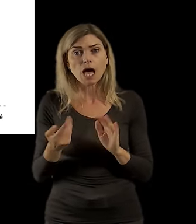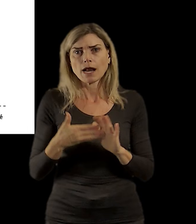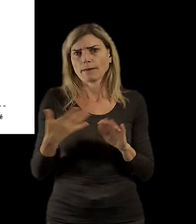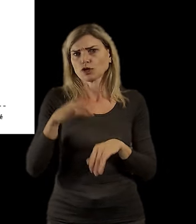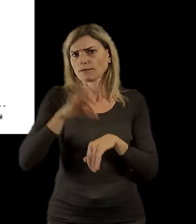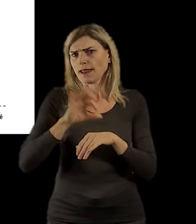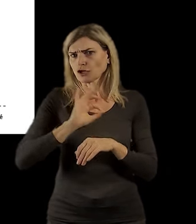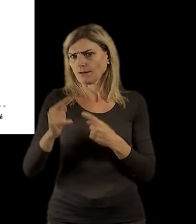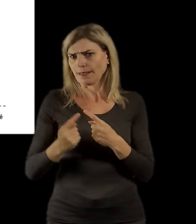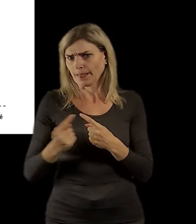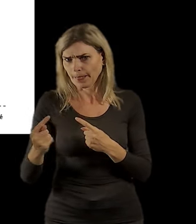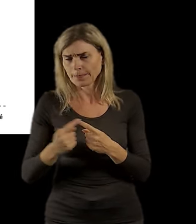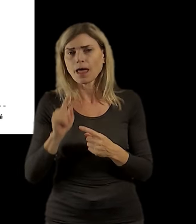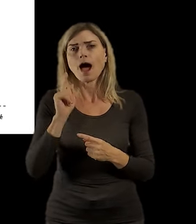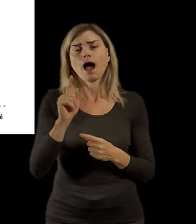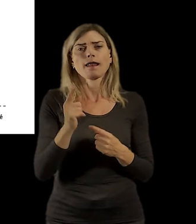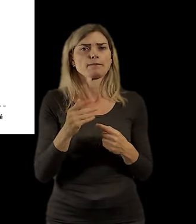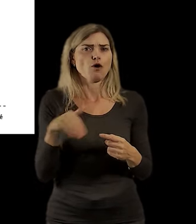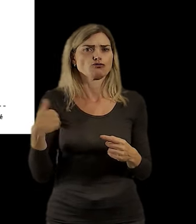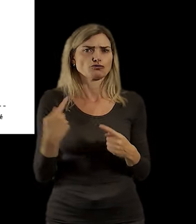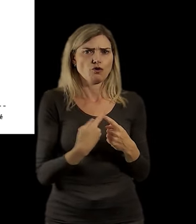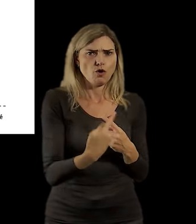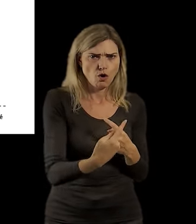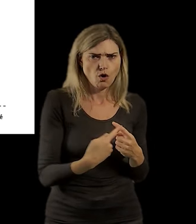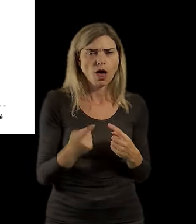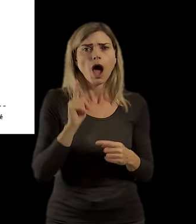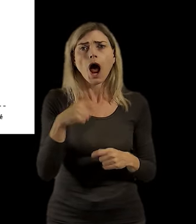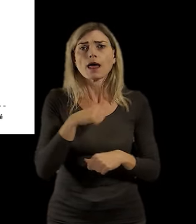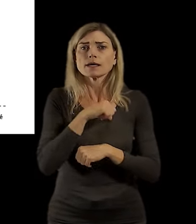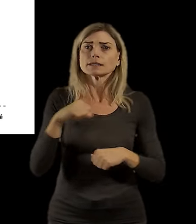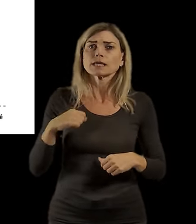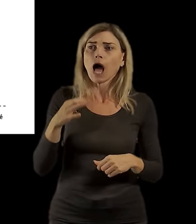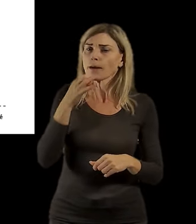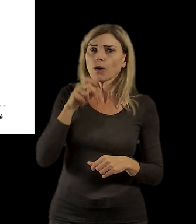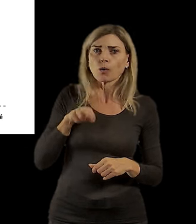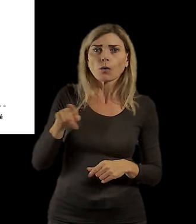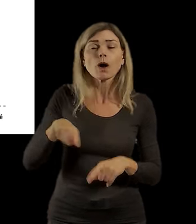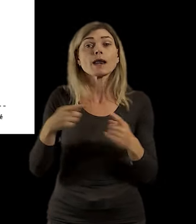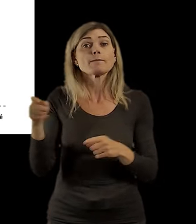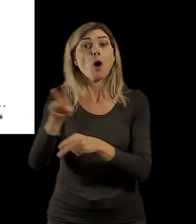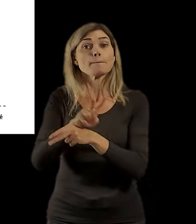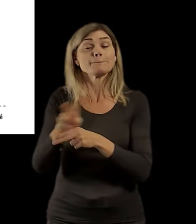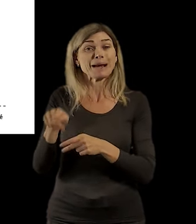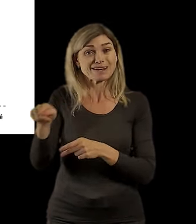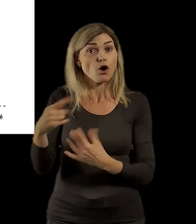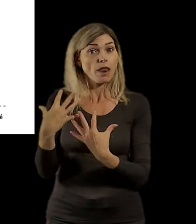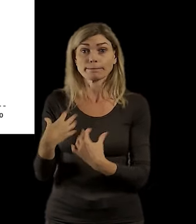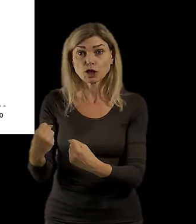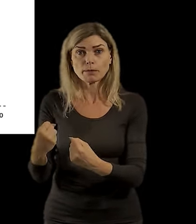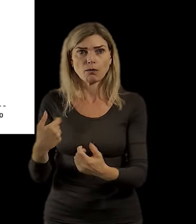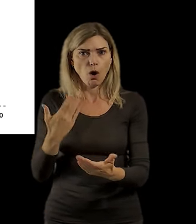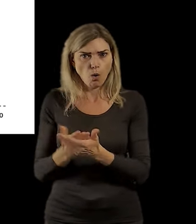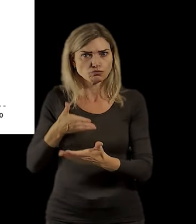ordinaci, ale pokud se tam nedostanu a ta kapacita tam pro mě nebo pro moje děti nebude, tak mě to vlastně až tak úplně nepomůže.